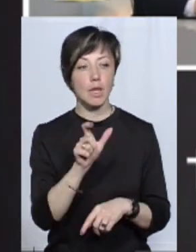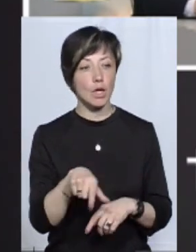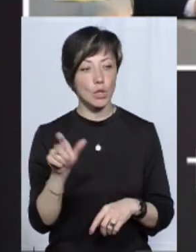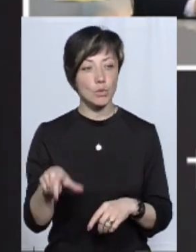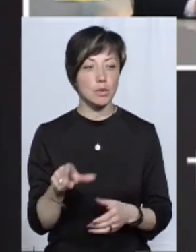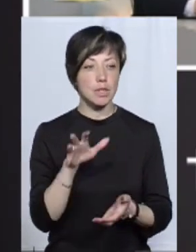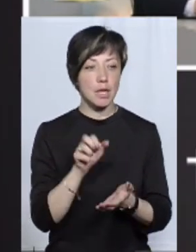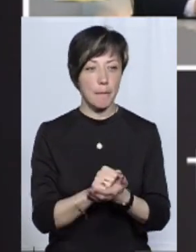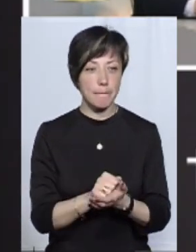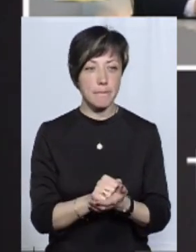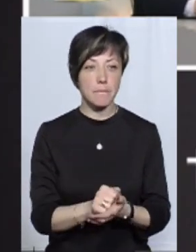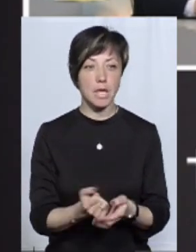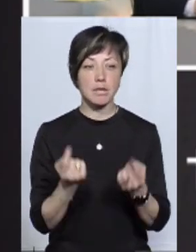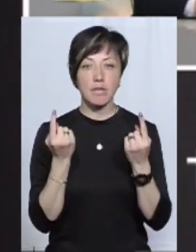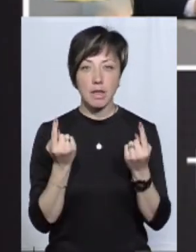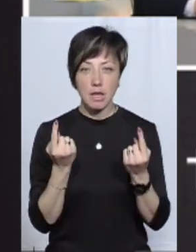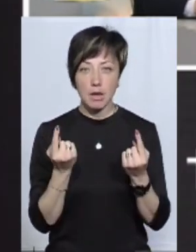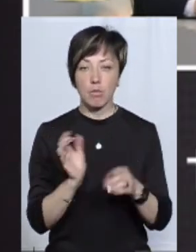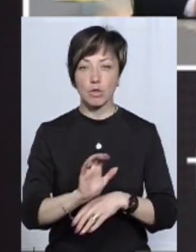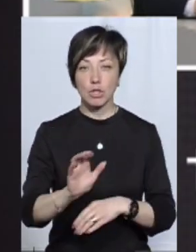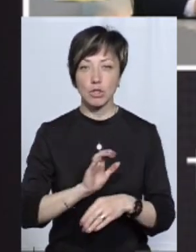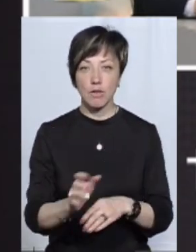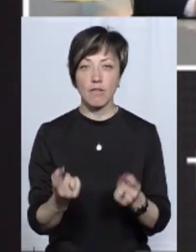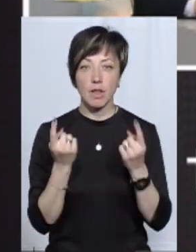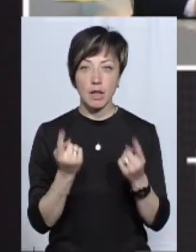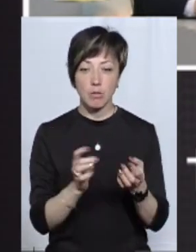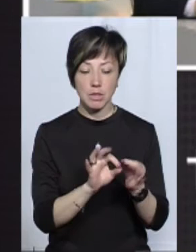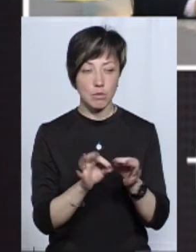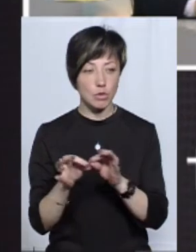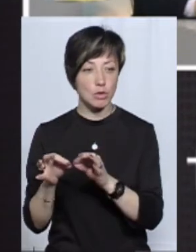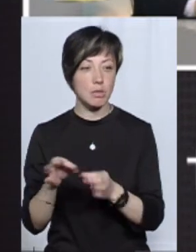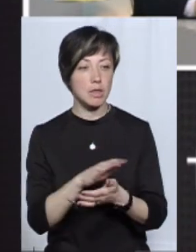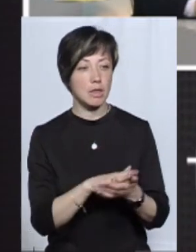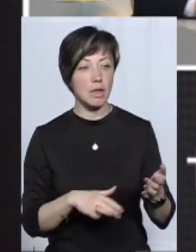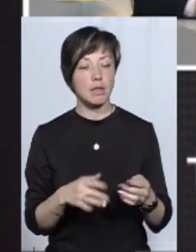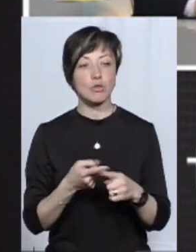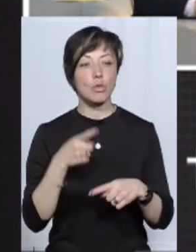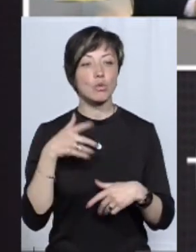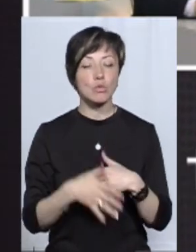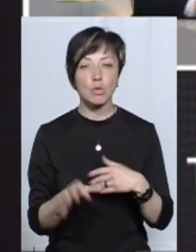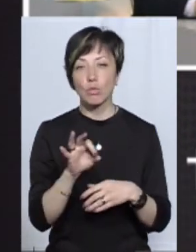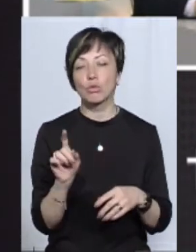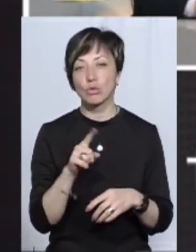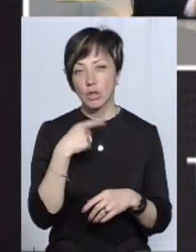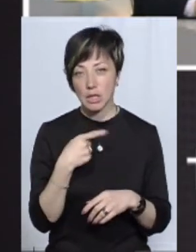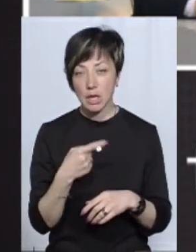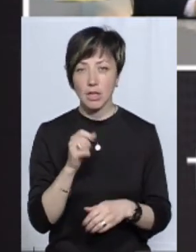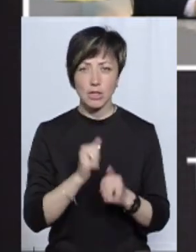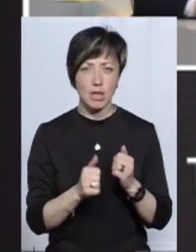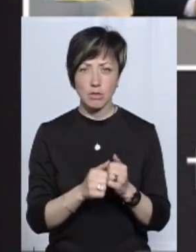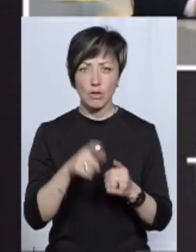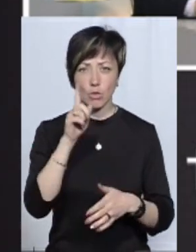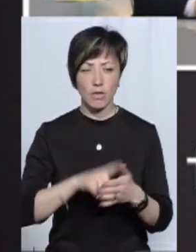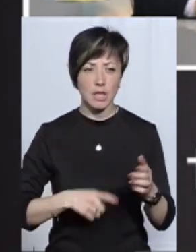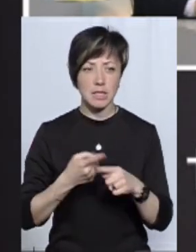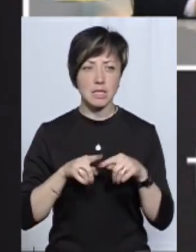люди, котрі займаються великими саме великими постачаннями, великими цепочками і так далі, щоб вони розуміли, про що йдеться. Бо часто густо